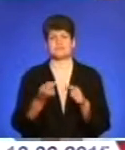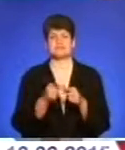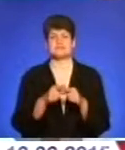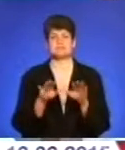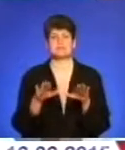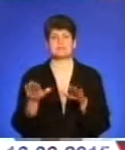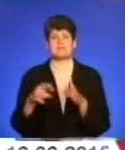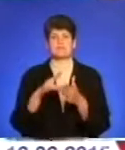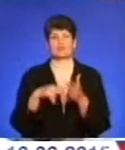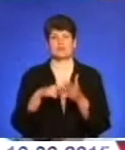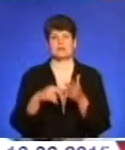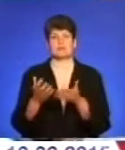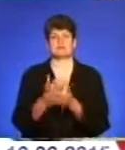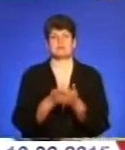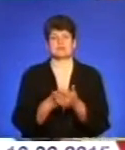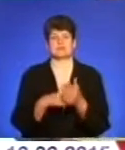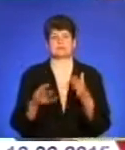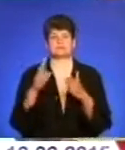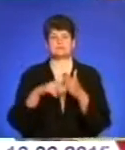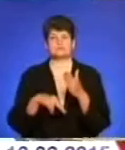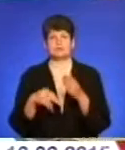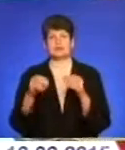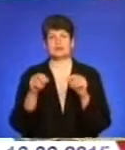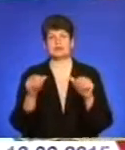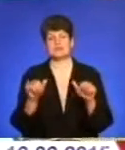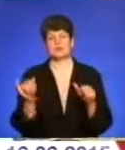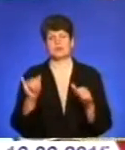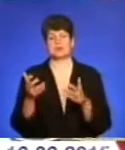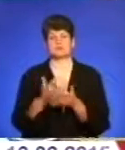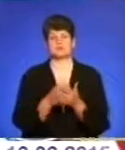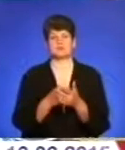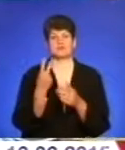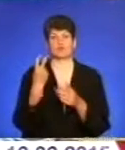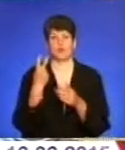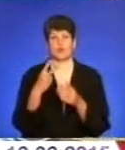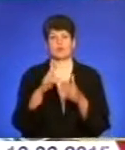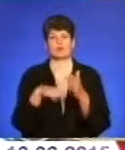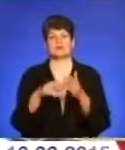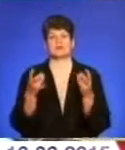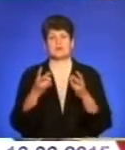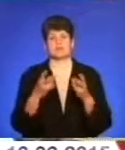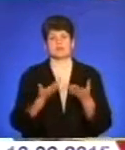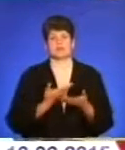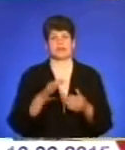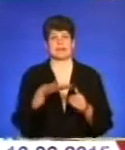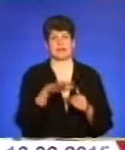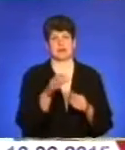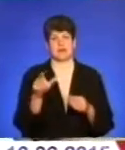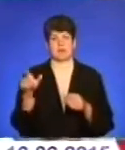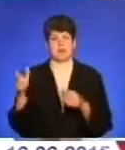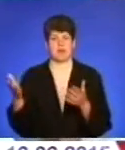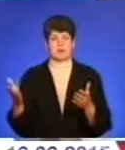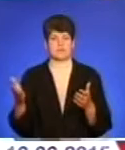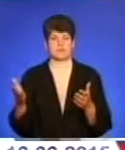і збори – це податок на нерухомість, так? І податок на землю. З основних тих двох податків прийдеться жити тим територіальним хроватом. Ті